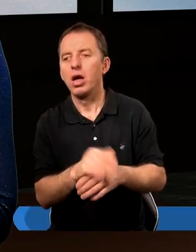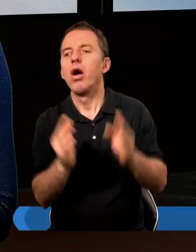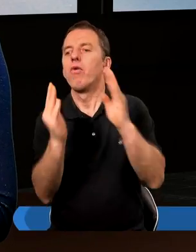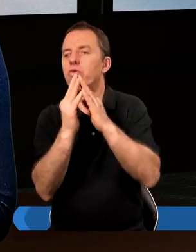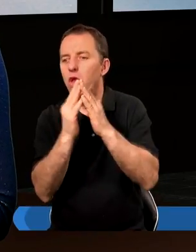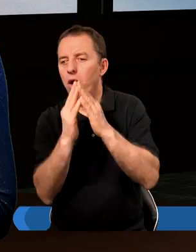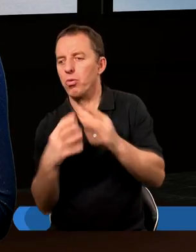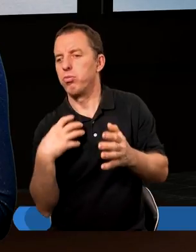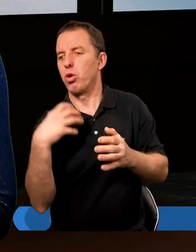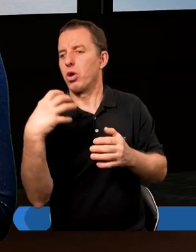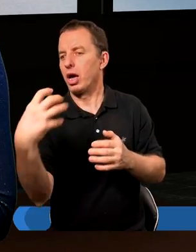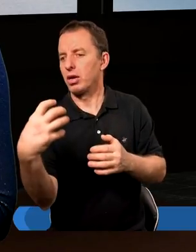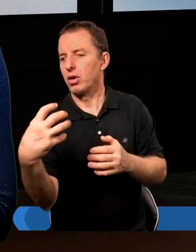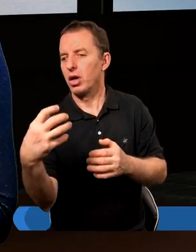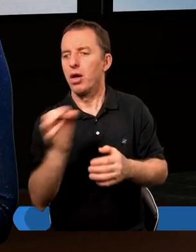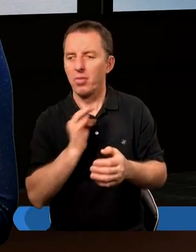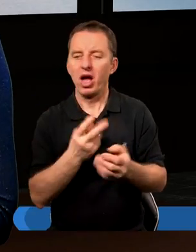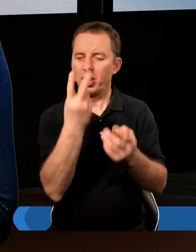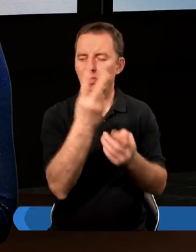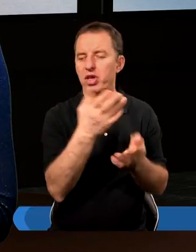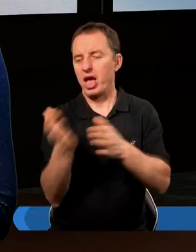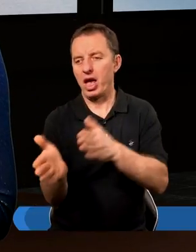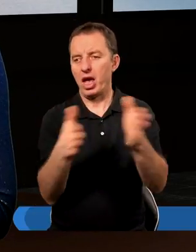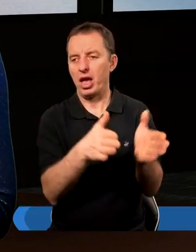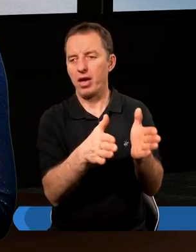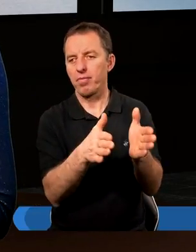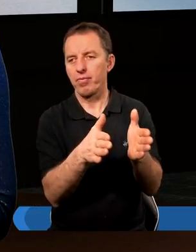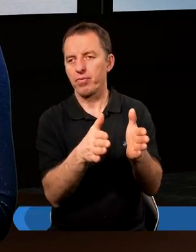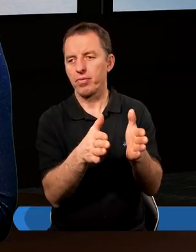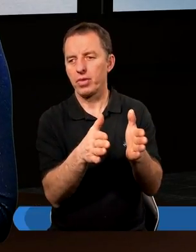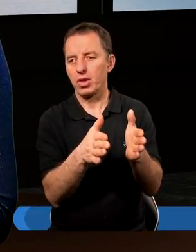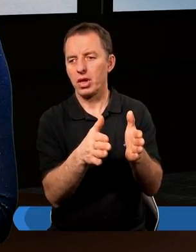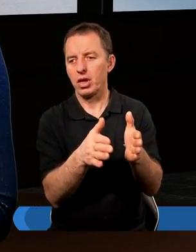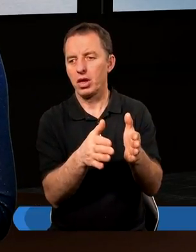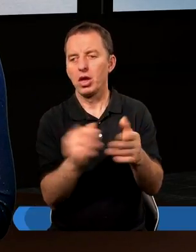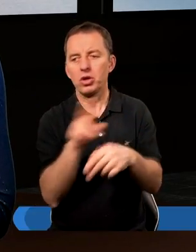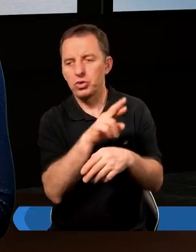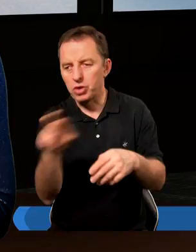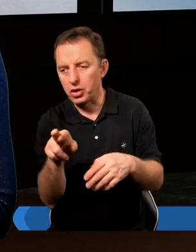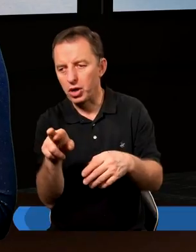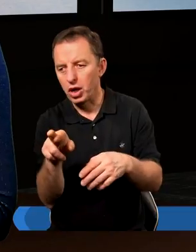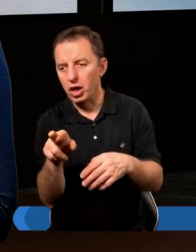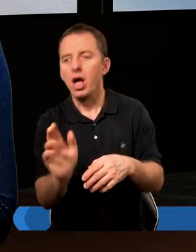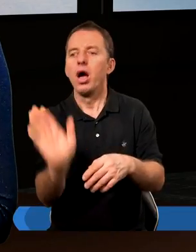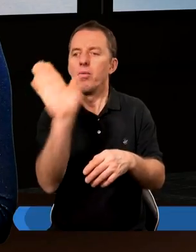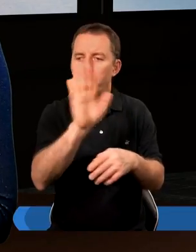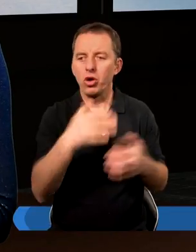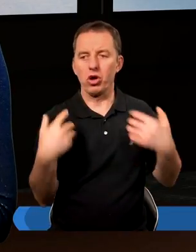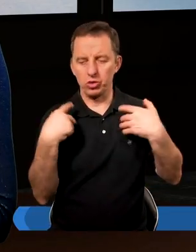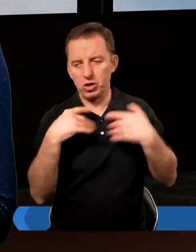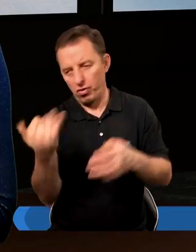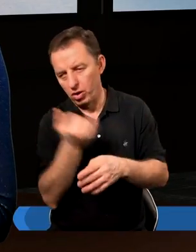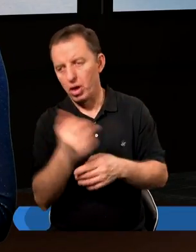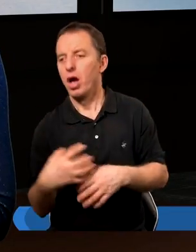a w domu bogactwo, mając te dwie, trudno powiedzieć rzeczy, ale Boga z